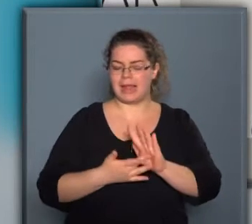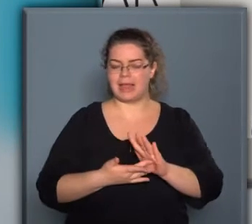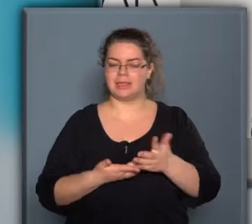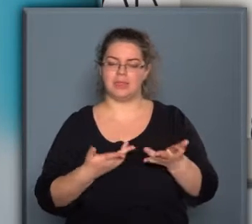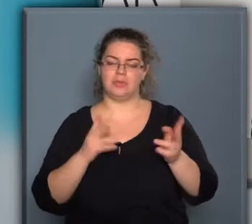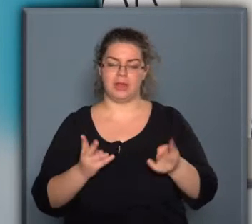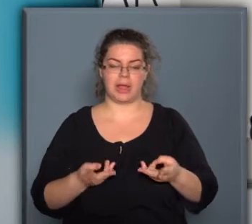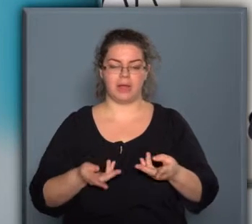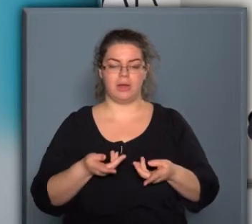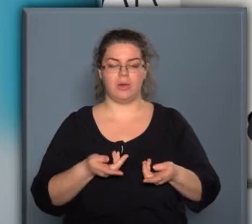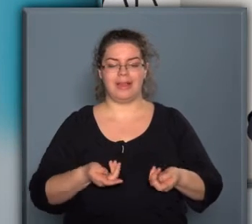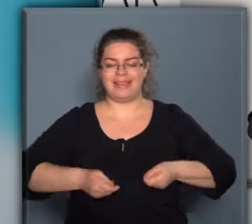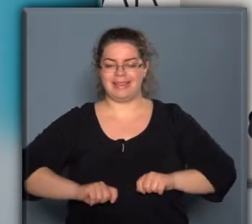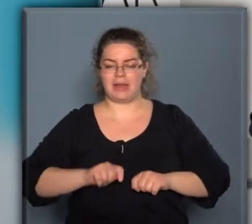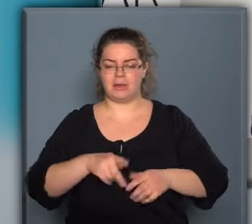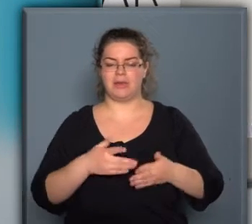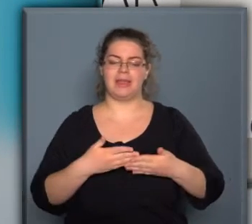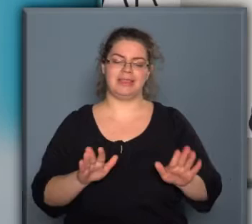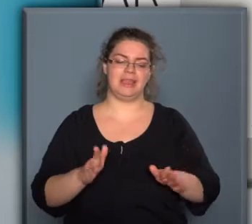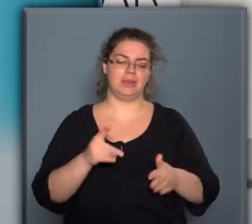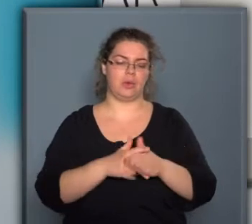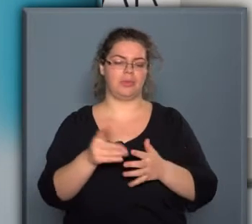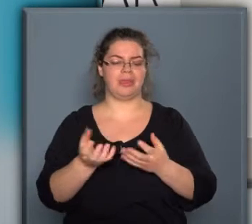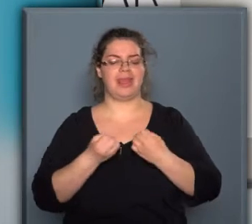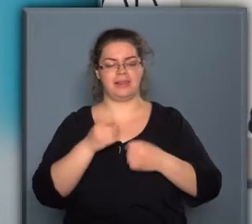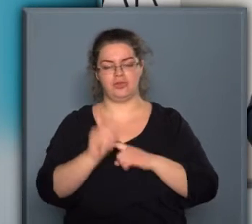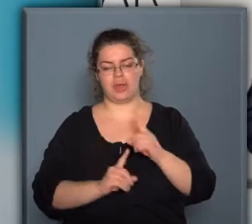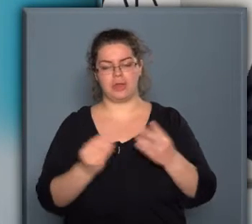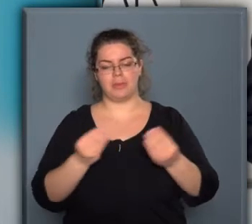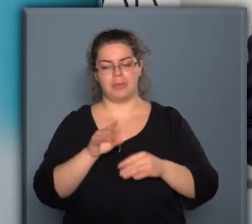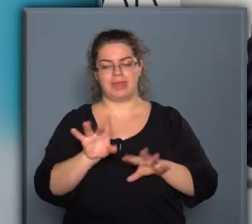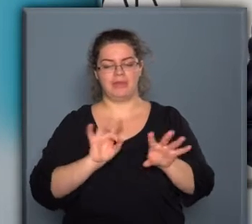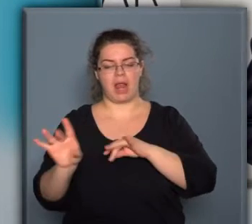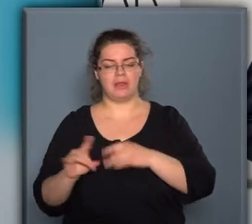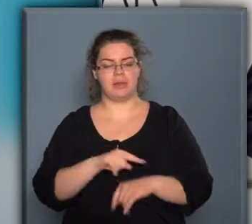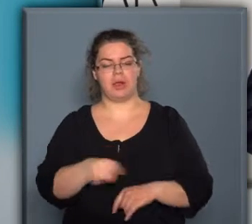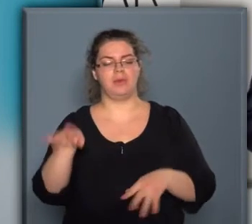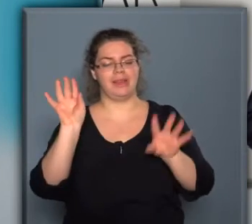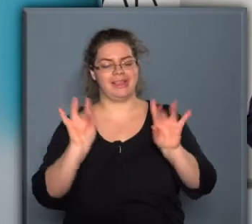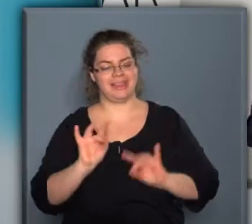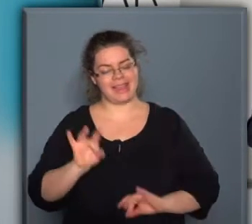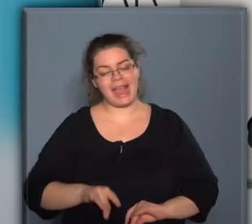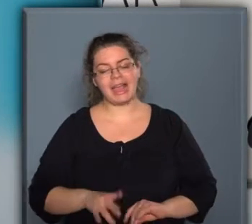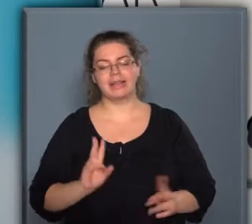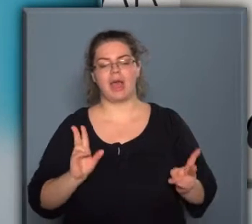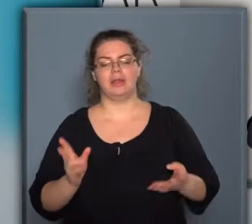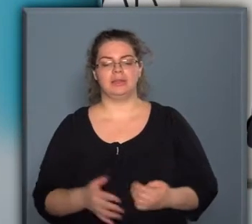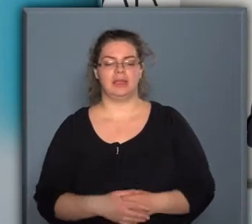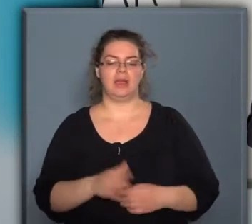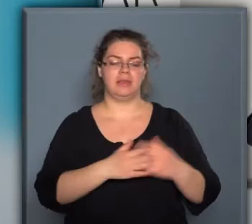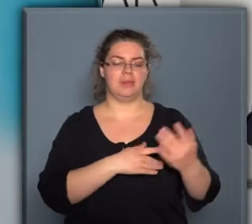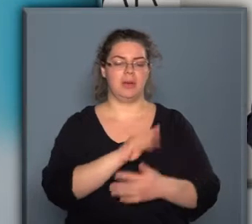lezárult az a nyílt közbeszerzési eljárás, amelyben kiválasztottuk azokat a cégeket, amelyek az